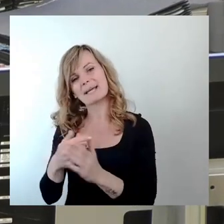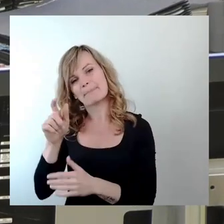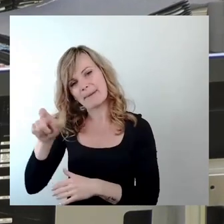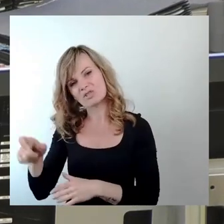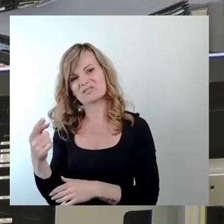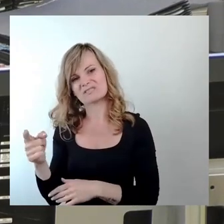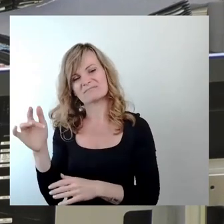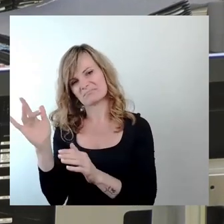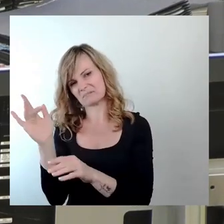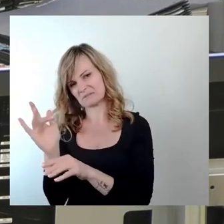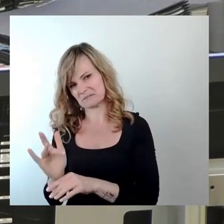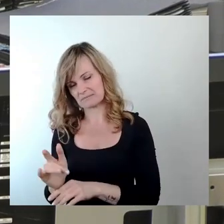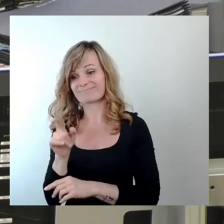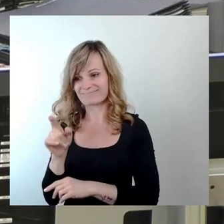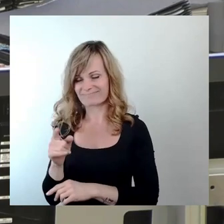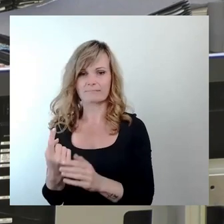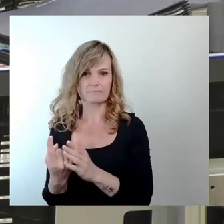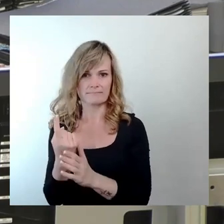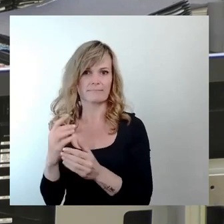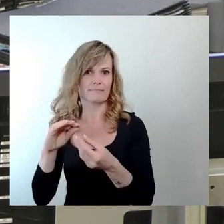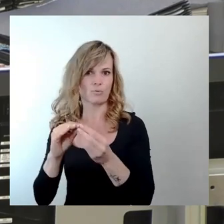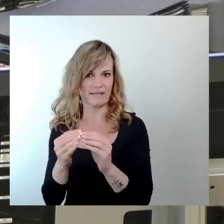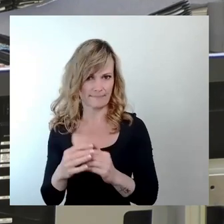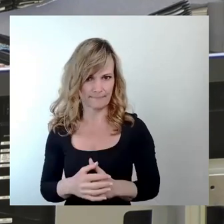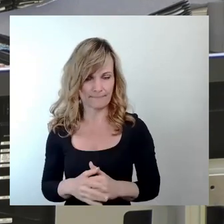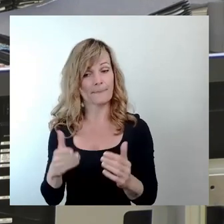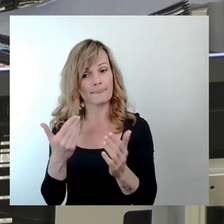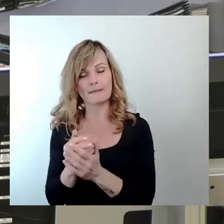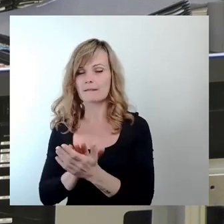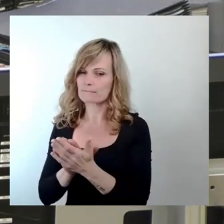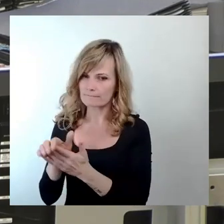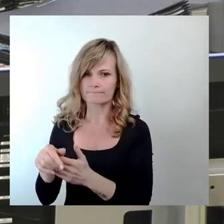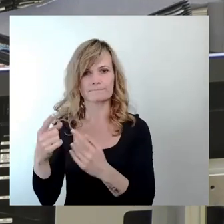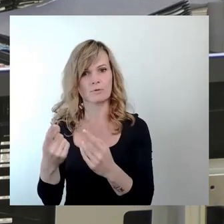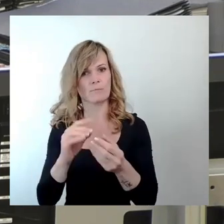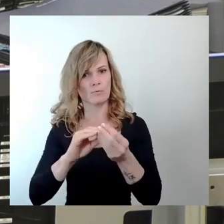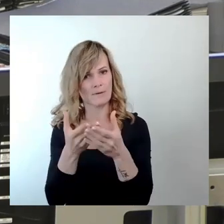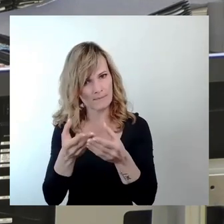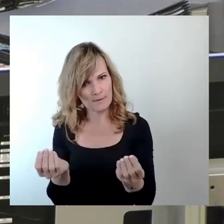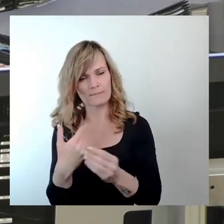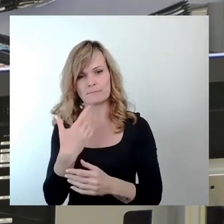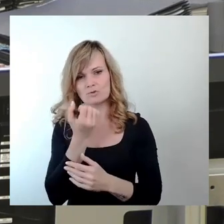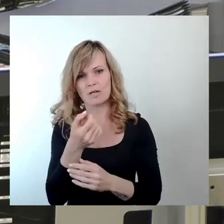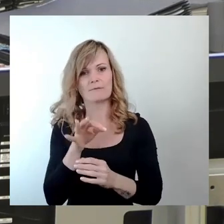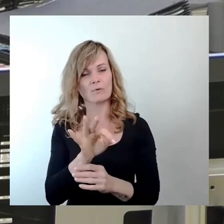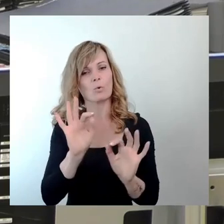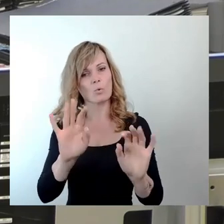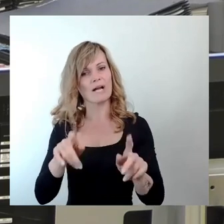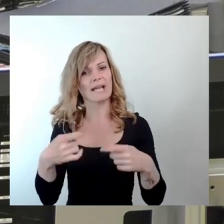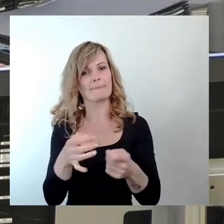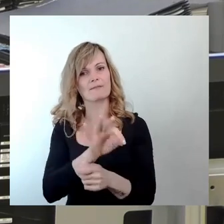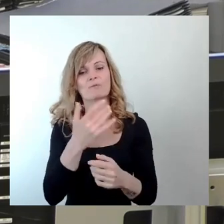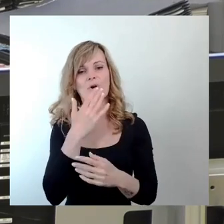was dann zum Problem führt. Dies gilt es heute zu überwinden und hier zu einem guten Ergebnis für die Wasserskifreunde zu kommen. Ich bitte daher um